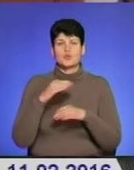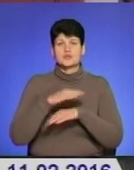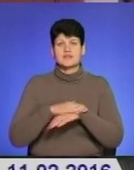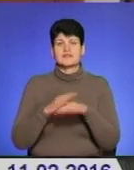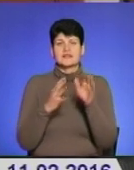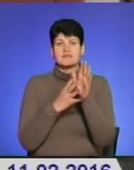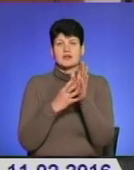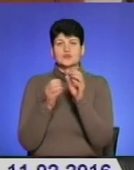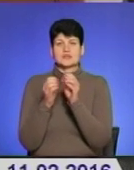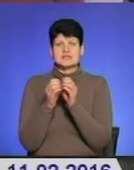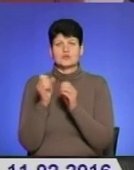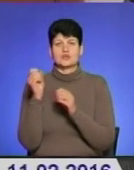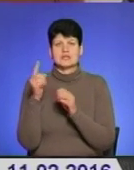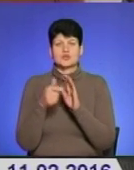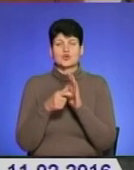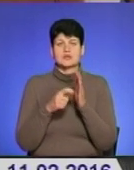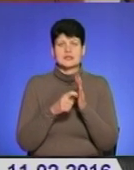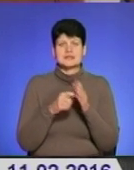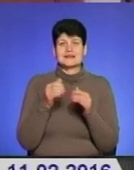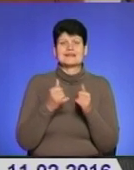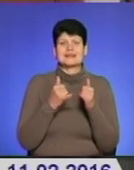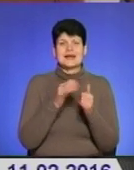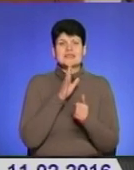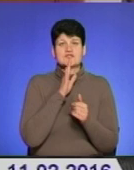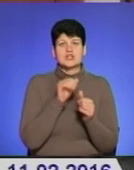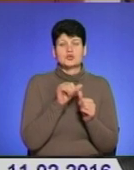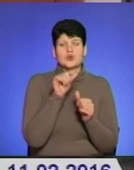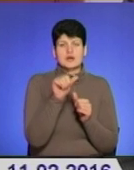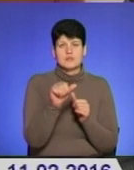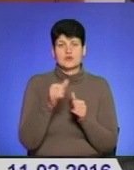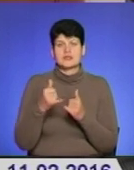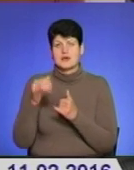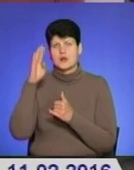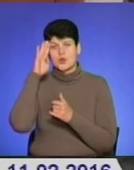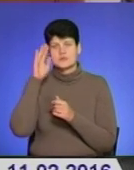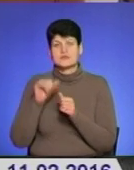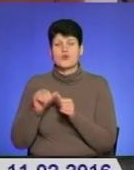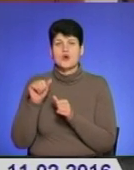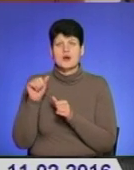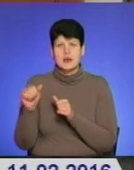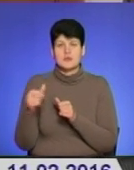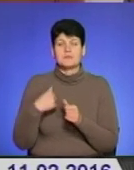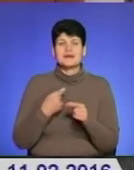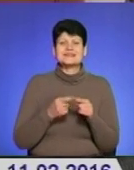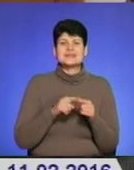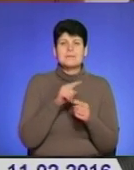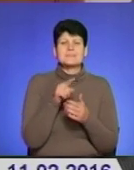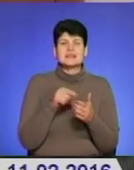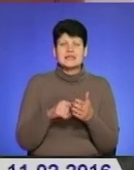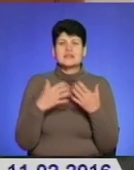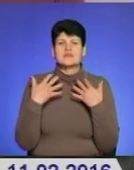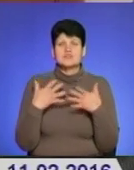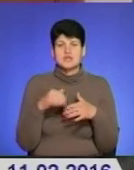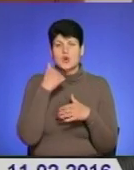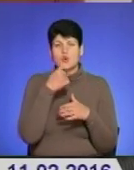10 та 11 класів, для дівчат окремо і для хлопців окремо. Ми це питання вже років сім,